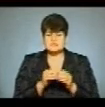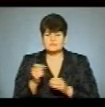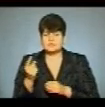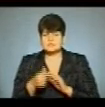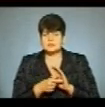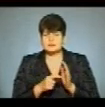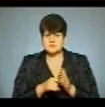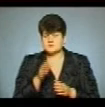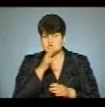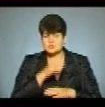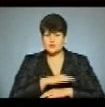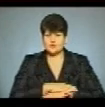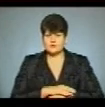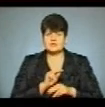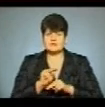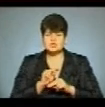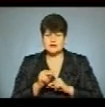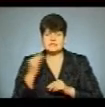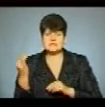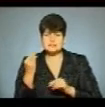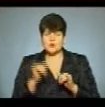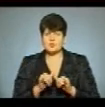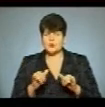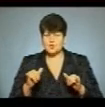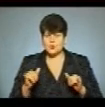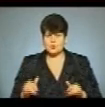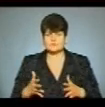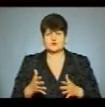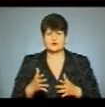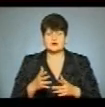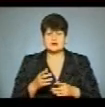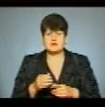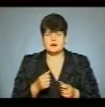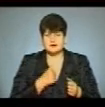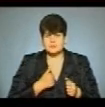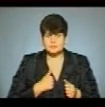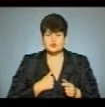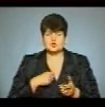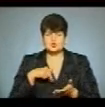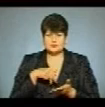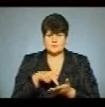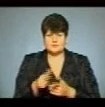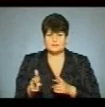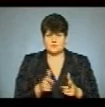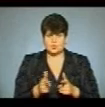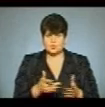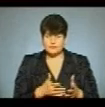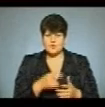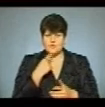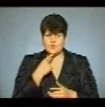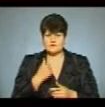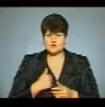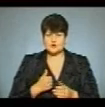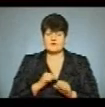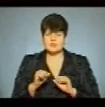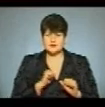класах. Під час уроків школярів навчають історії розвитку структури Збройних сил України, строєвої та вогневої підготовки, каже військовий